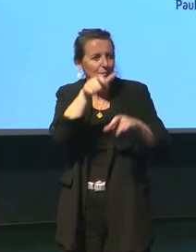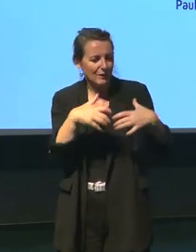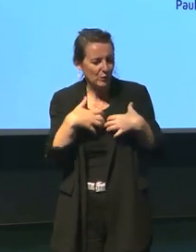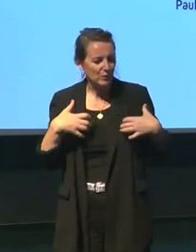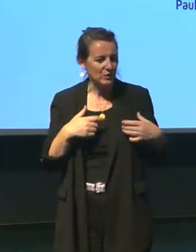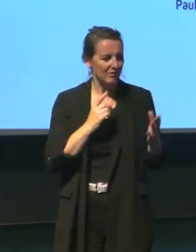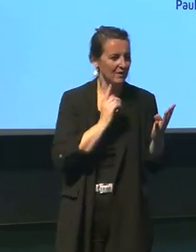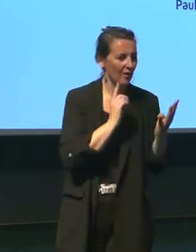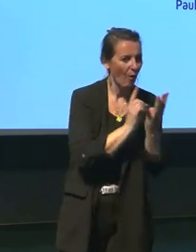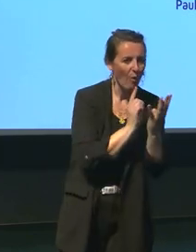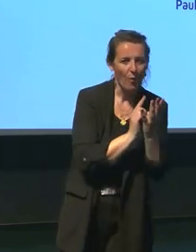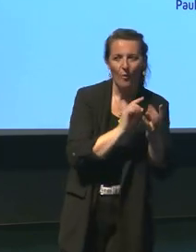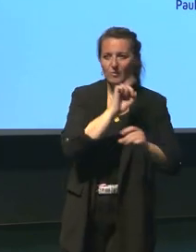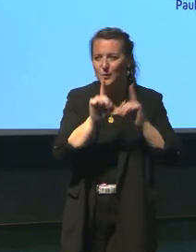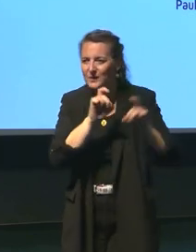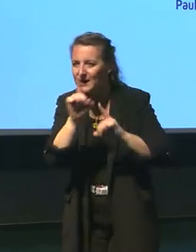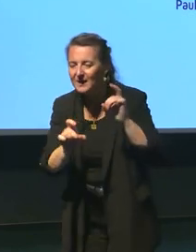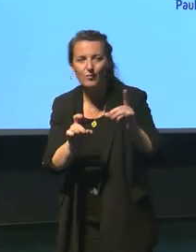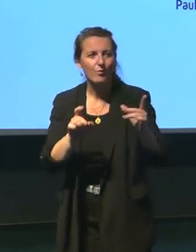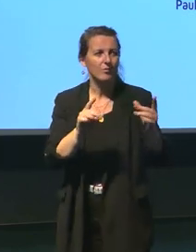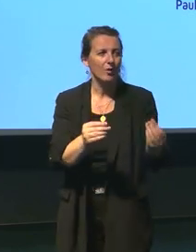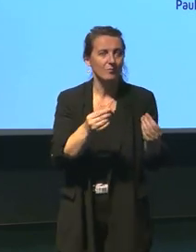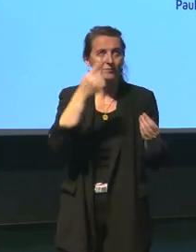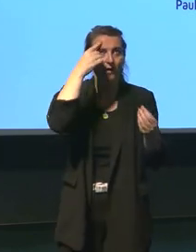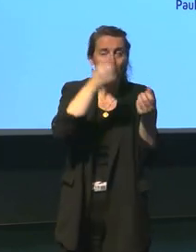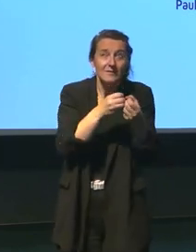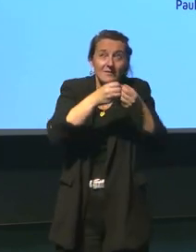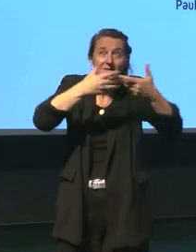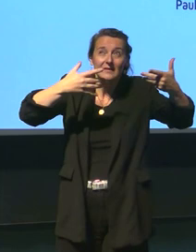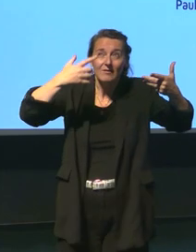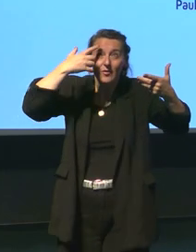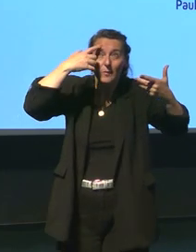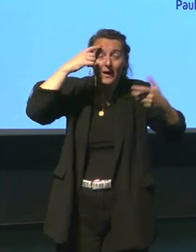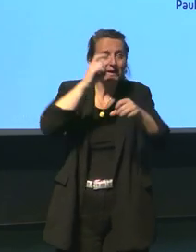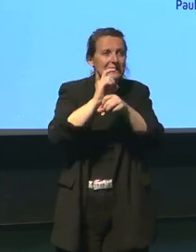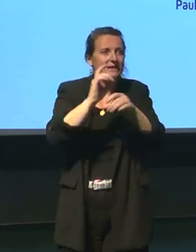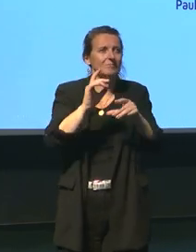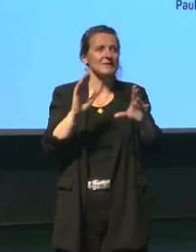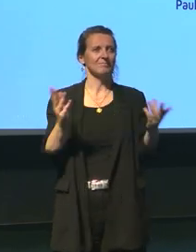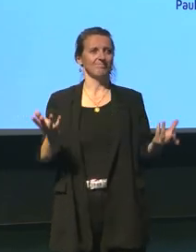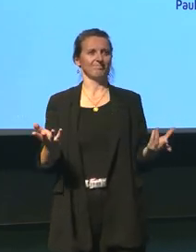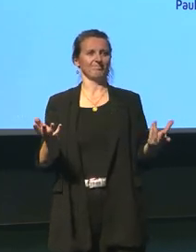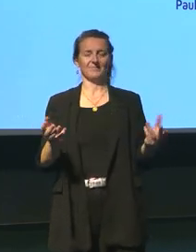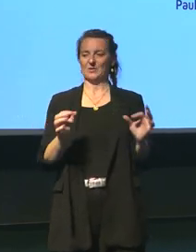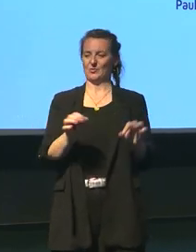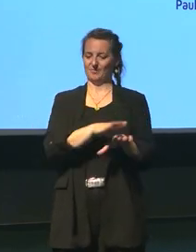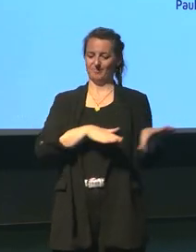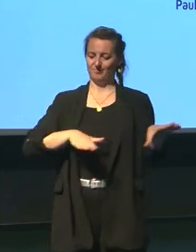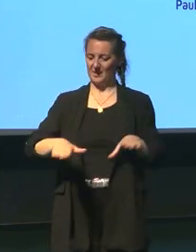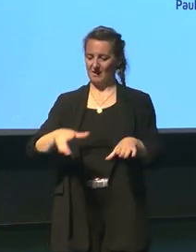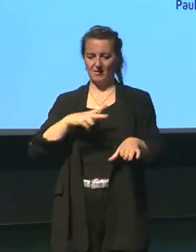questions avoir l'esprit critique qui est à fait fondamental pour évoluer et puis malgré cela on a aussi un